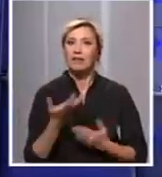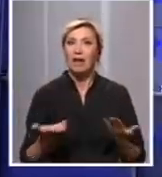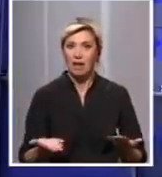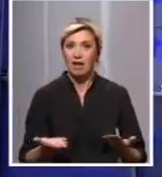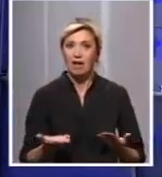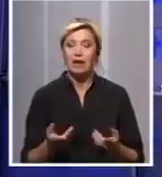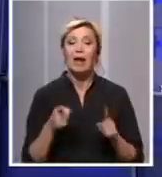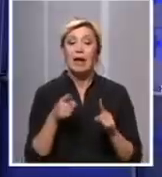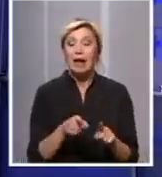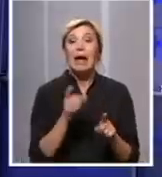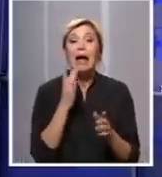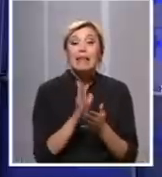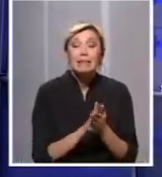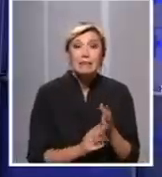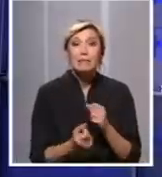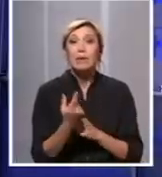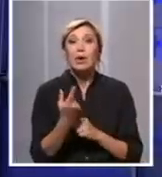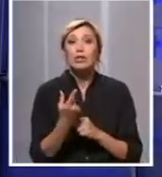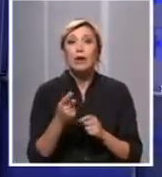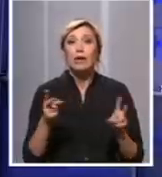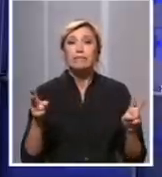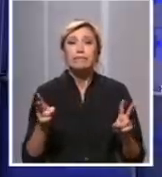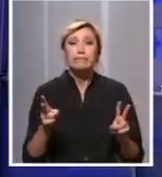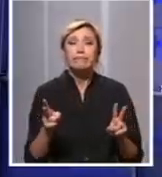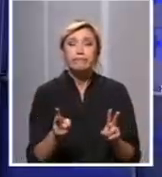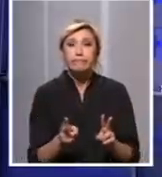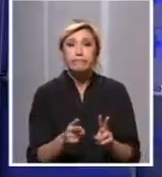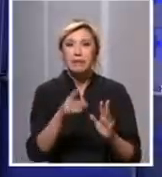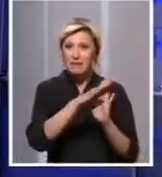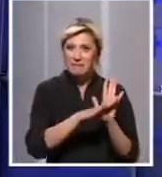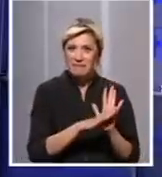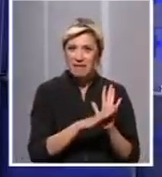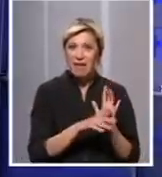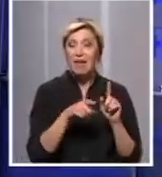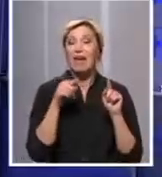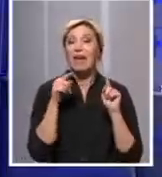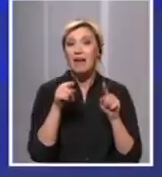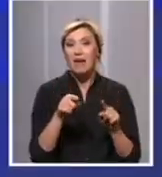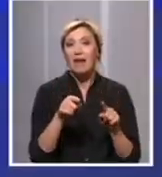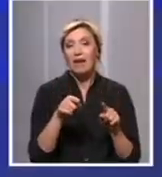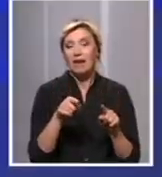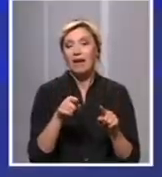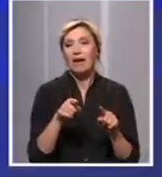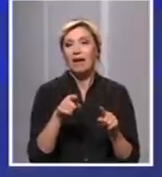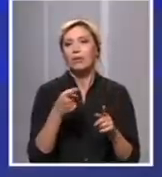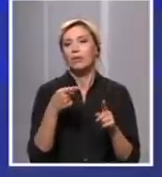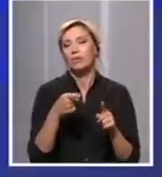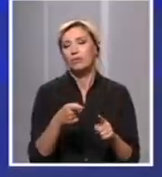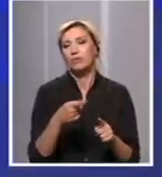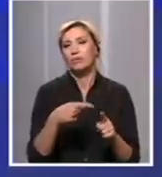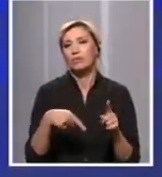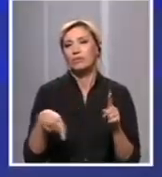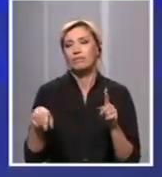moment kada je došao do popuštanja svih mera, za to su itakako postojali epidemiološki